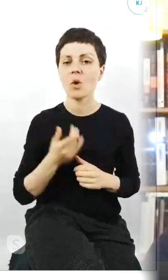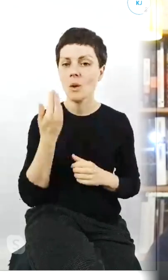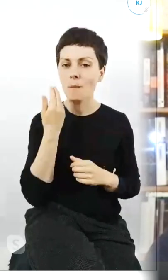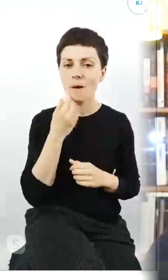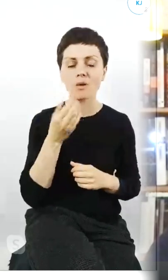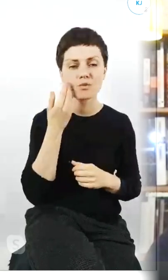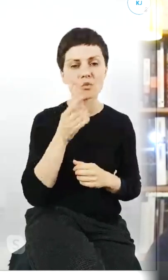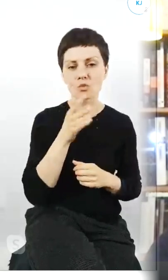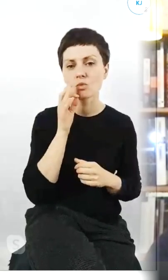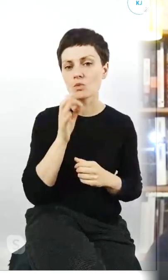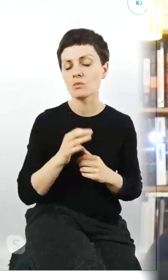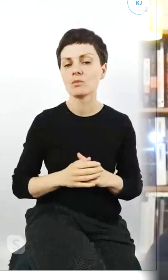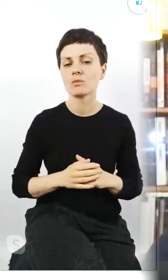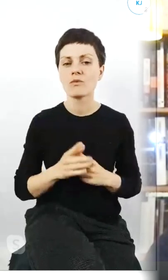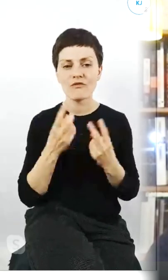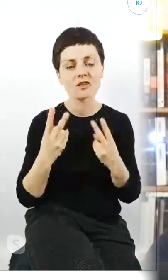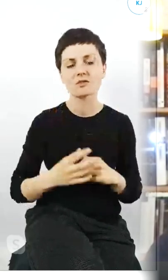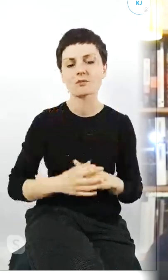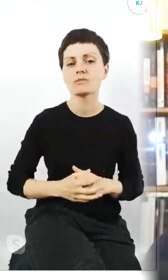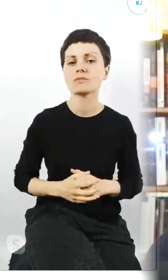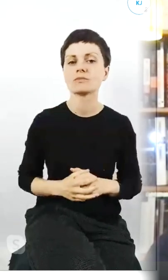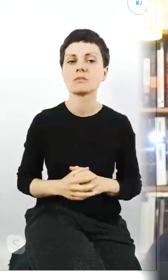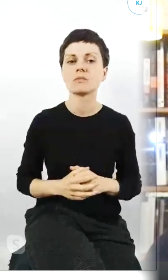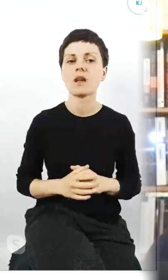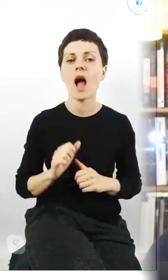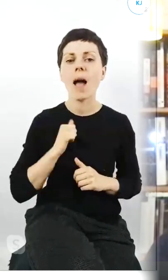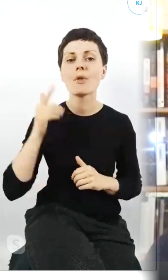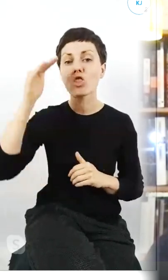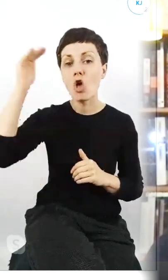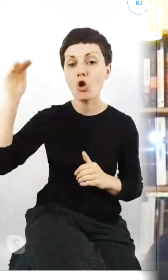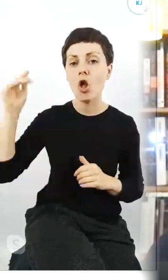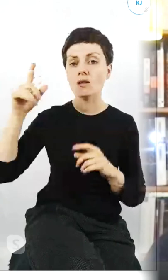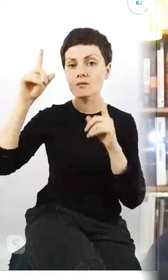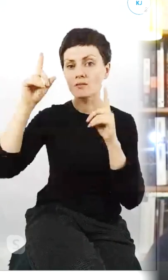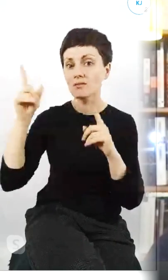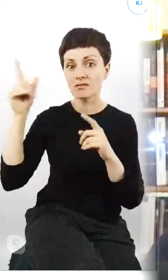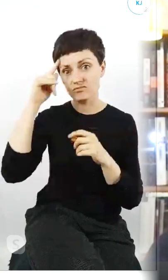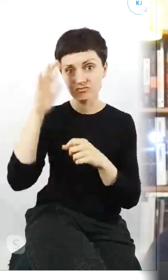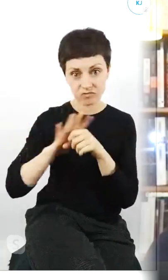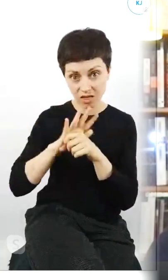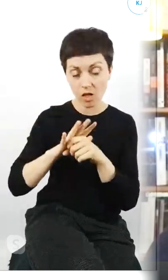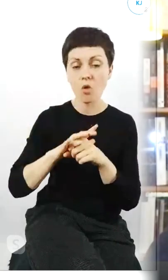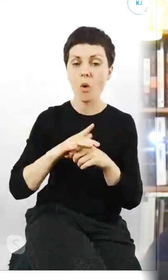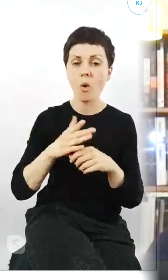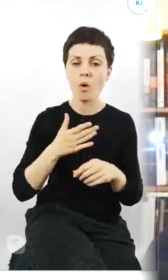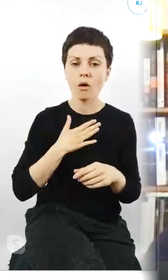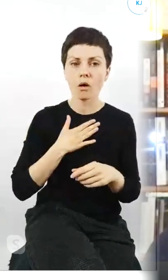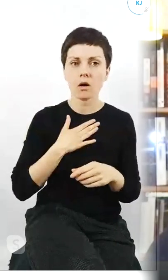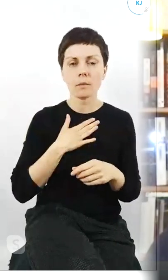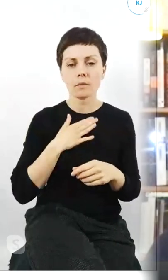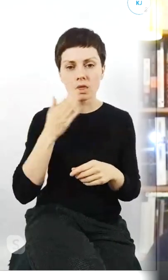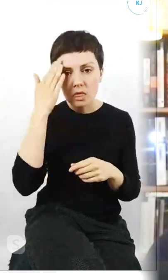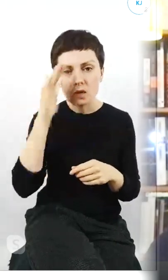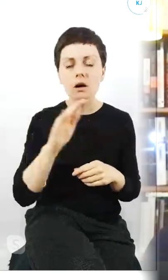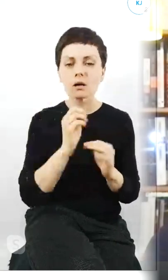bardzo ważne że gdy resztę dorośli zaczęli szaleć to to przynajmniej właśnie wy